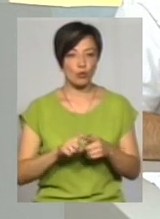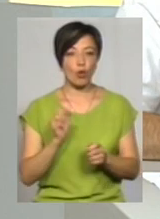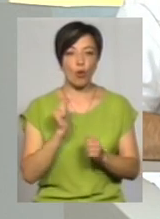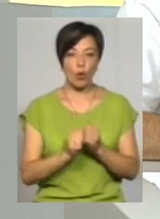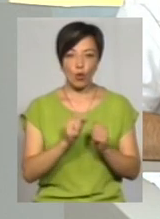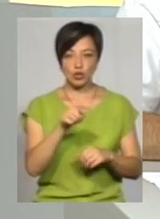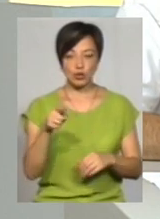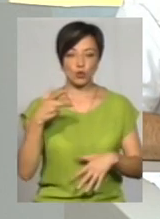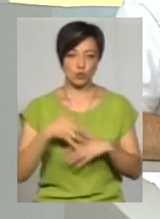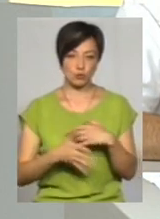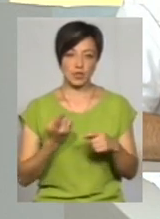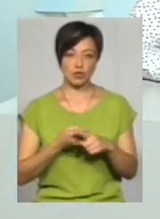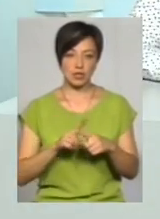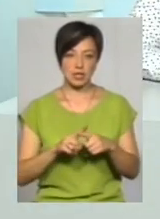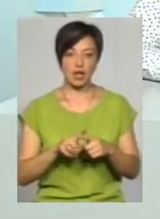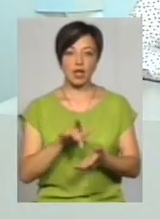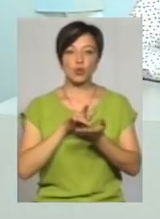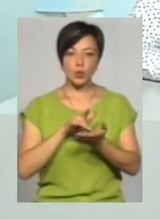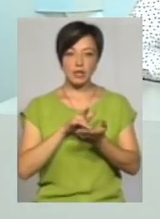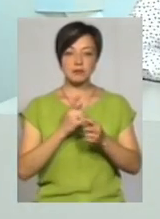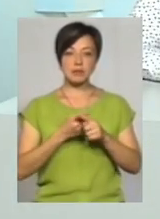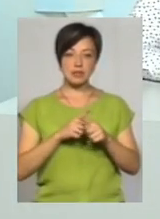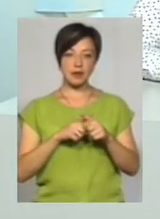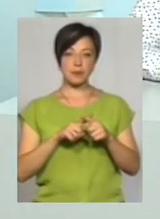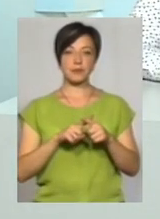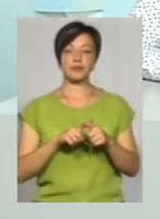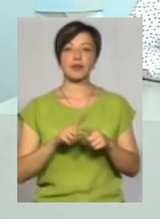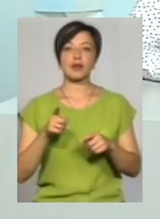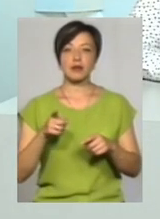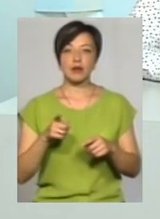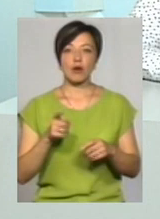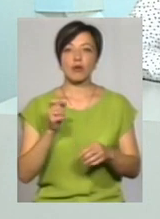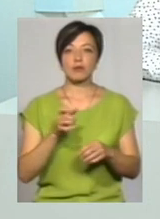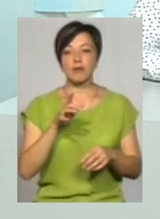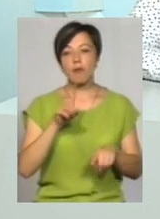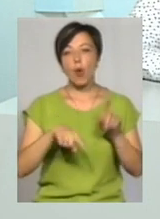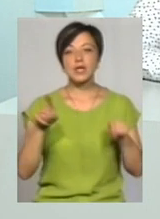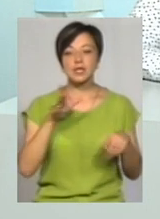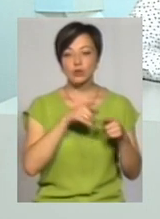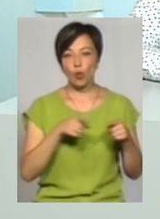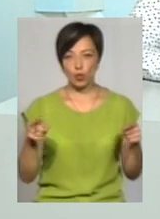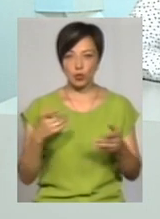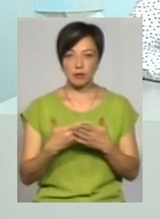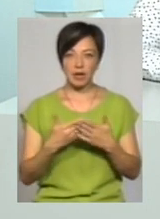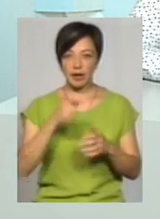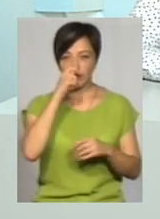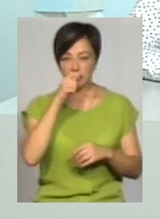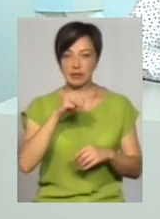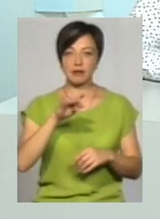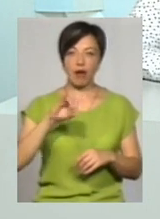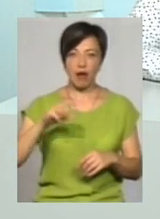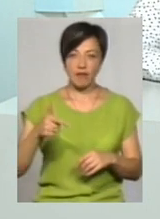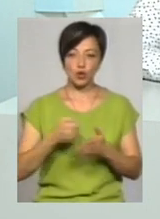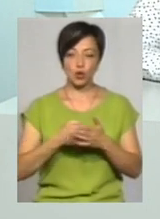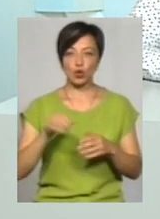розуміє, що це туризм, він не то що подієвий, а відпосезонний. Якщо брати у нас квітень, травень і